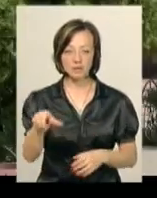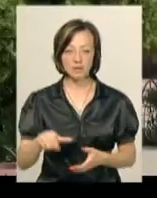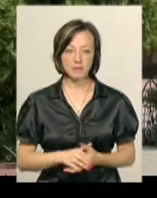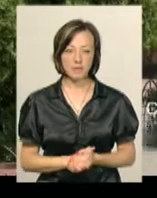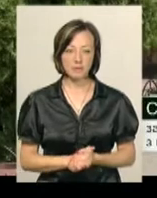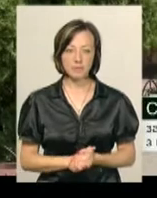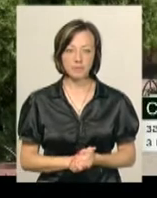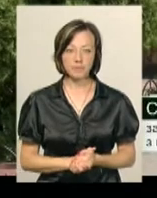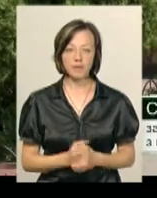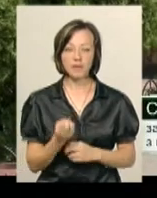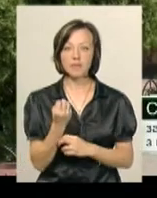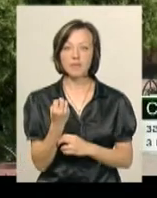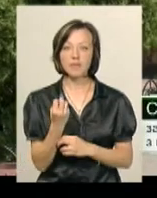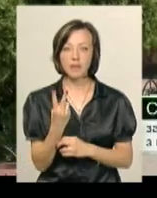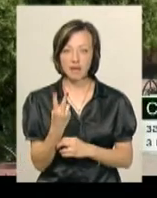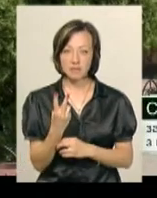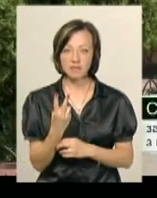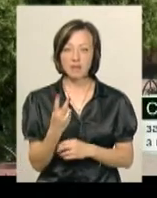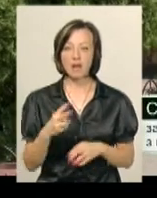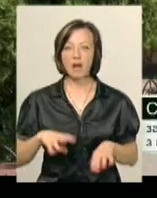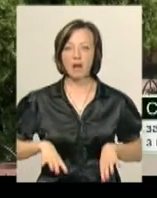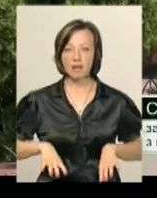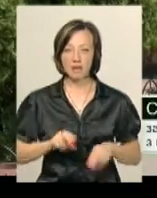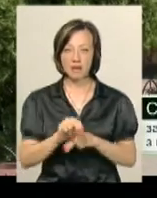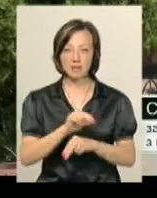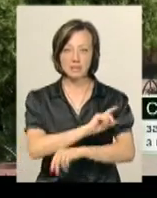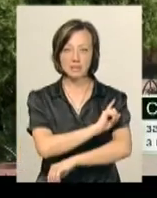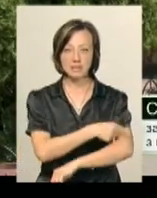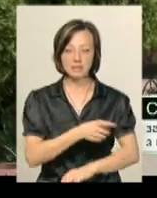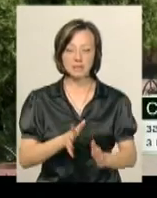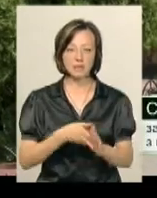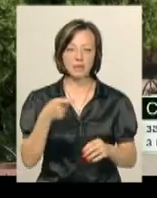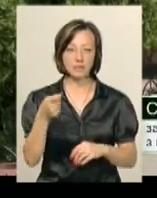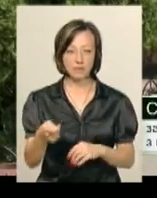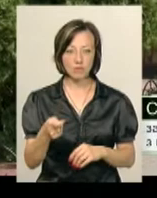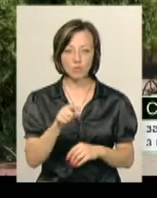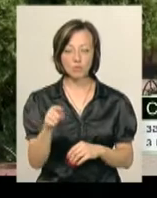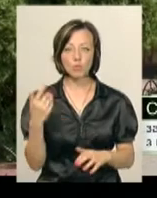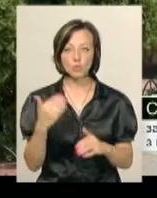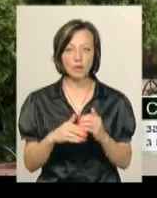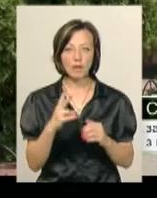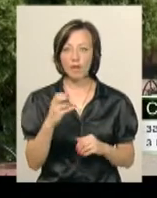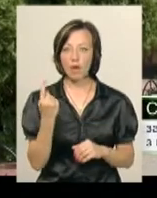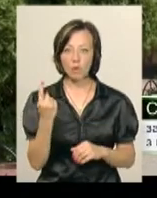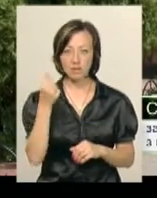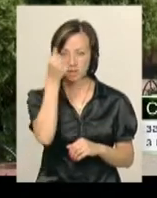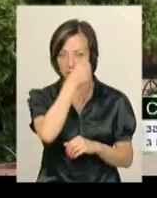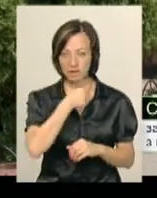12 хореографів, які заявилися, дуже сильні хореографи. Вони вже не один рік